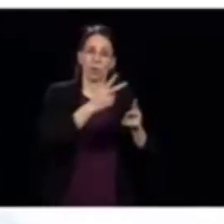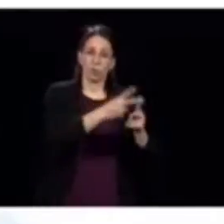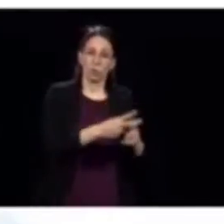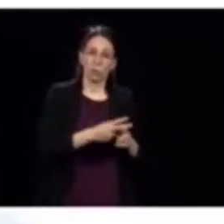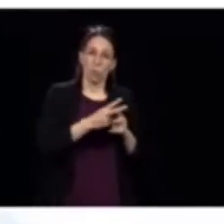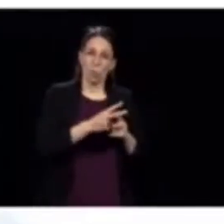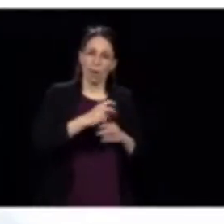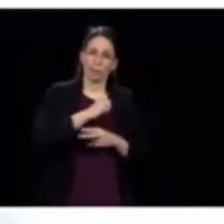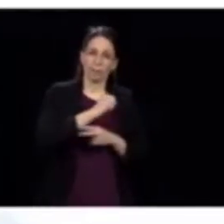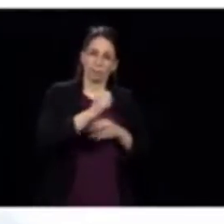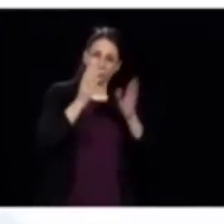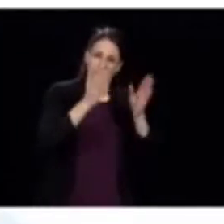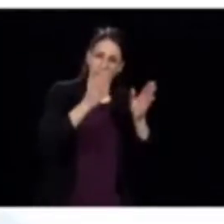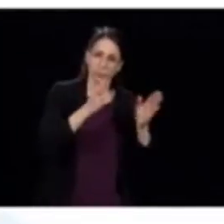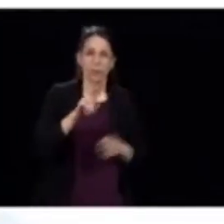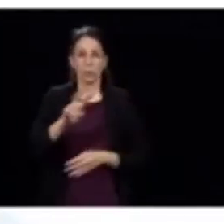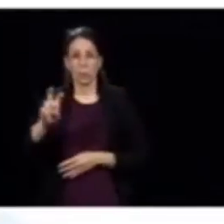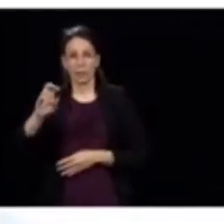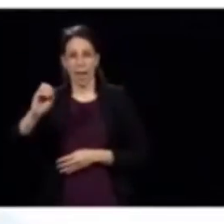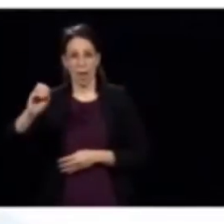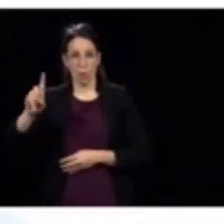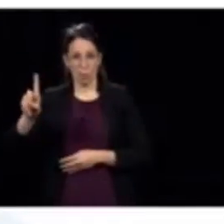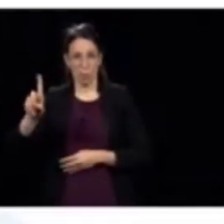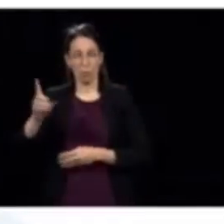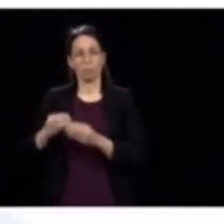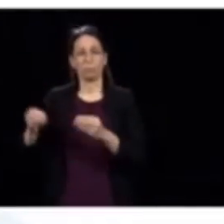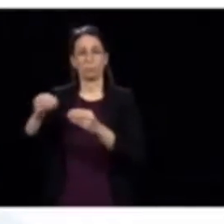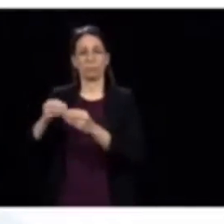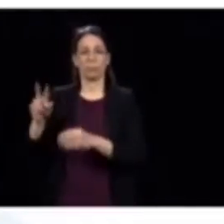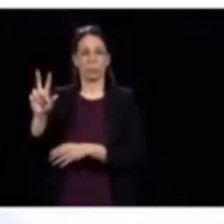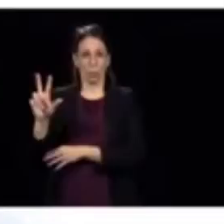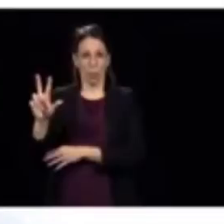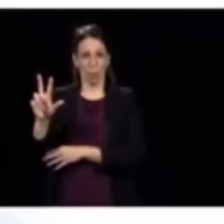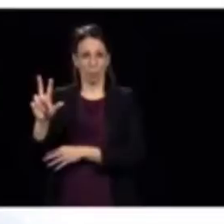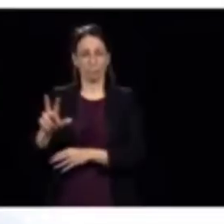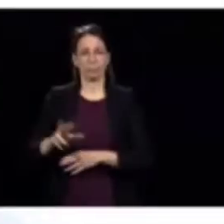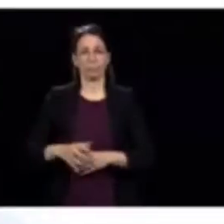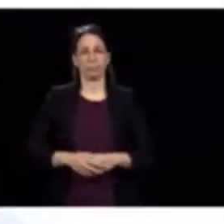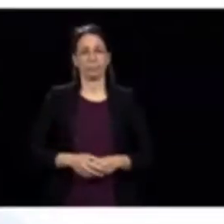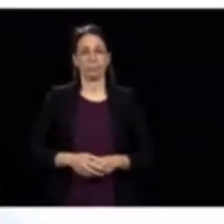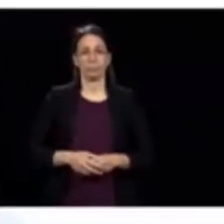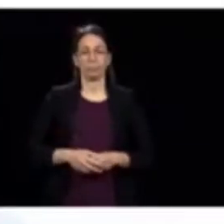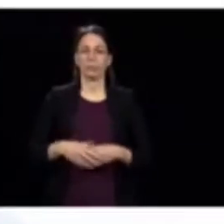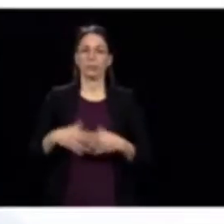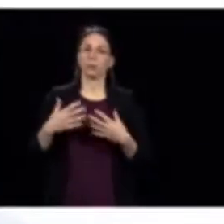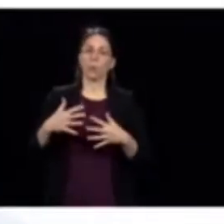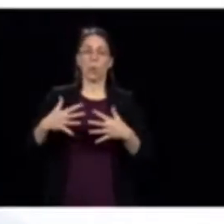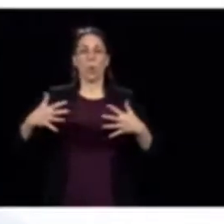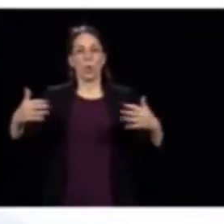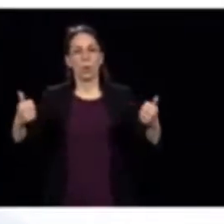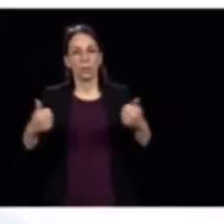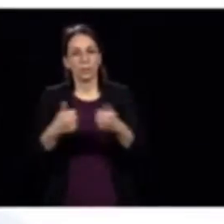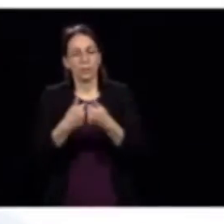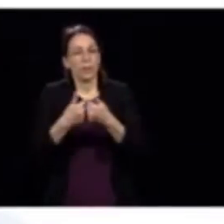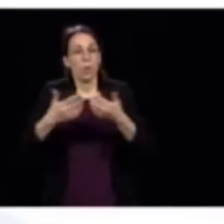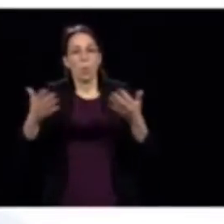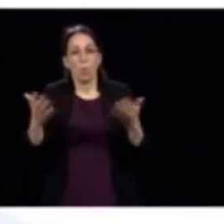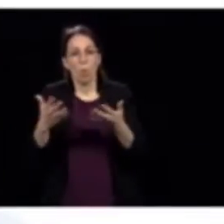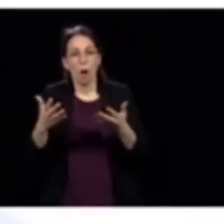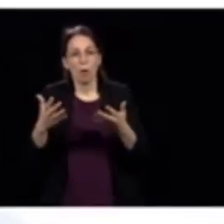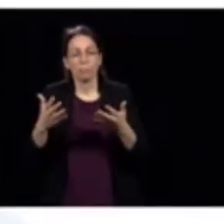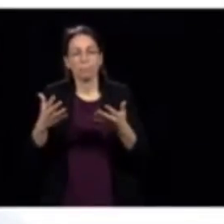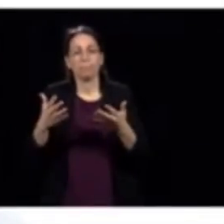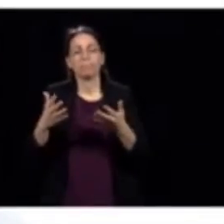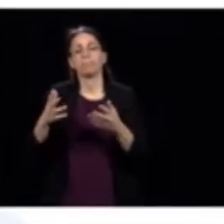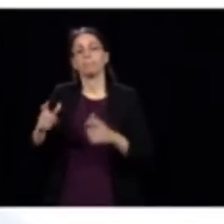personnes aux soins intensifs, c'est une augmentation de 3. Évidemment, le grand défi, ça reste